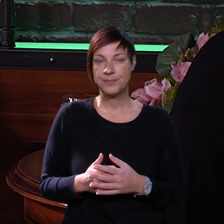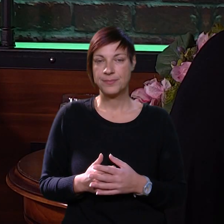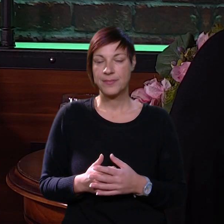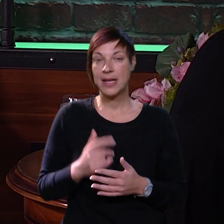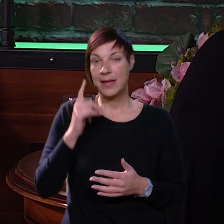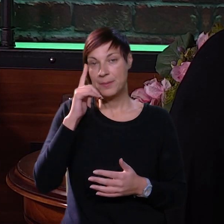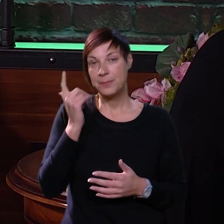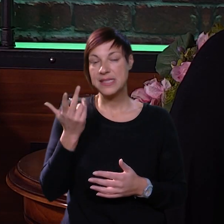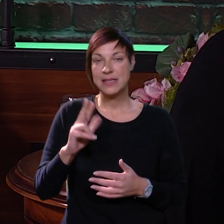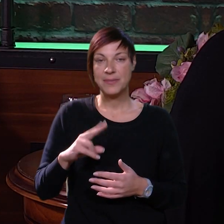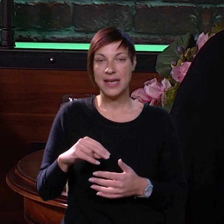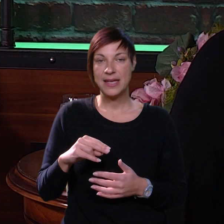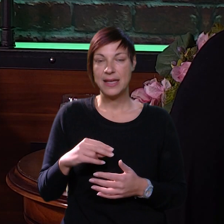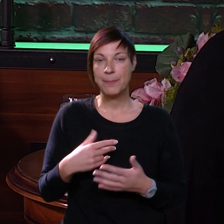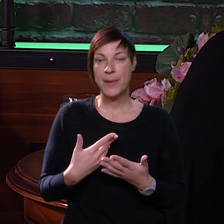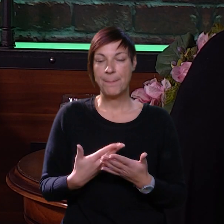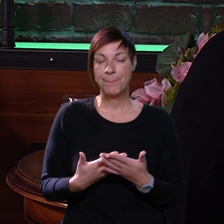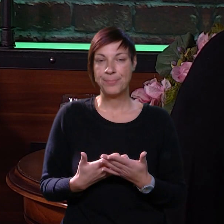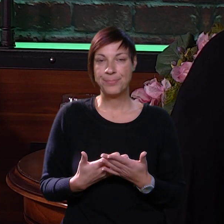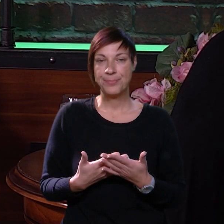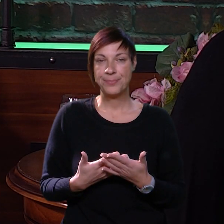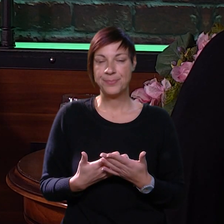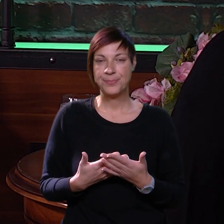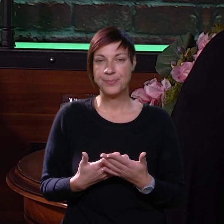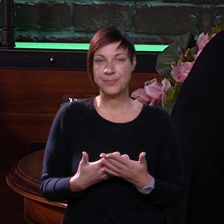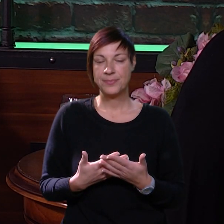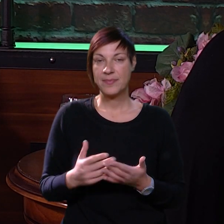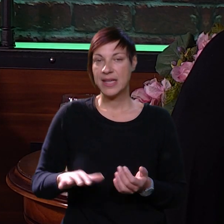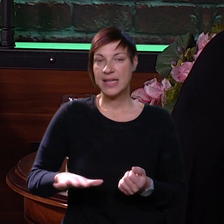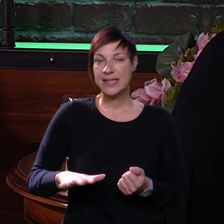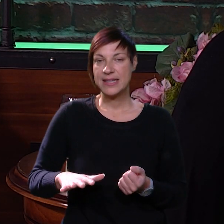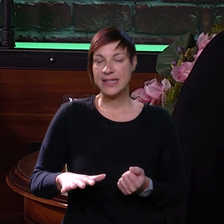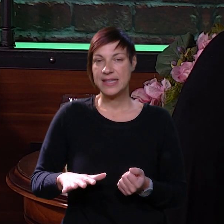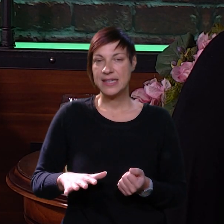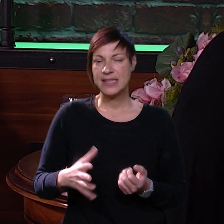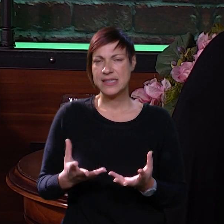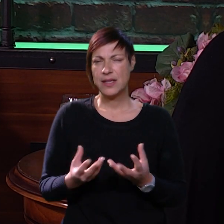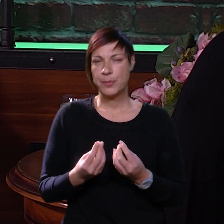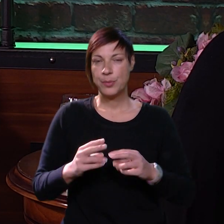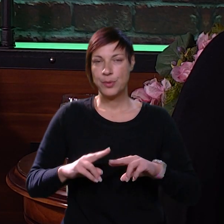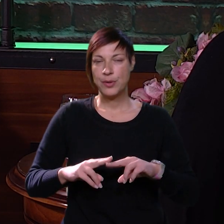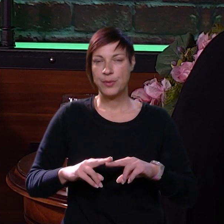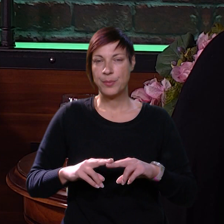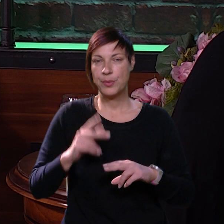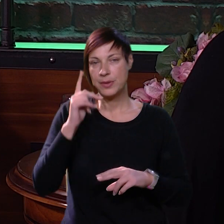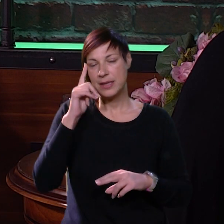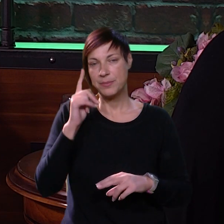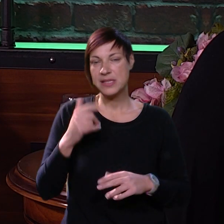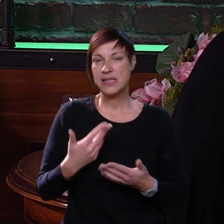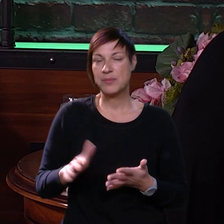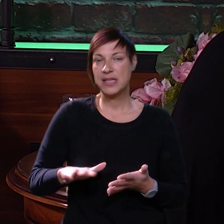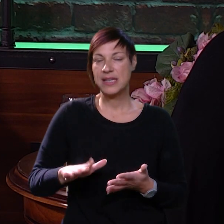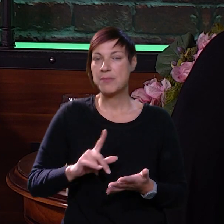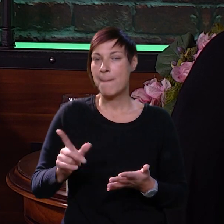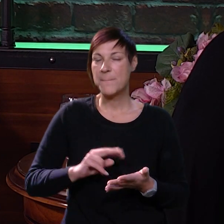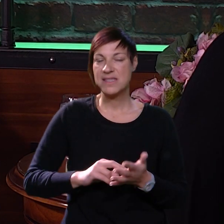mislim da ih ima, mislim da zapravo djeca često mislimo da djetim su